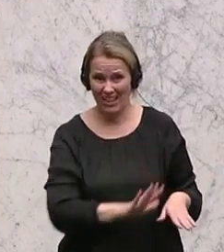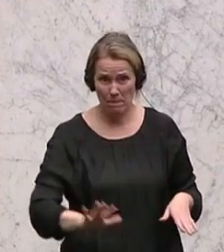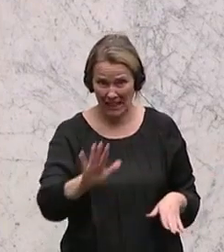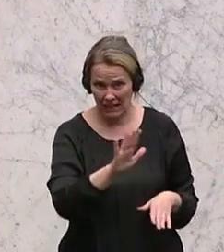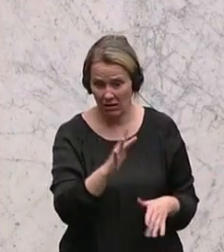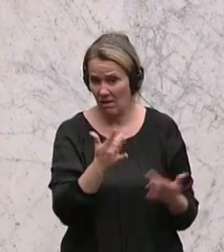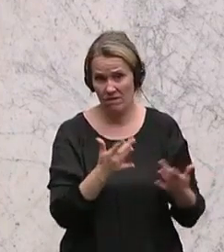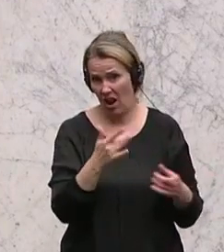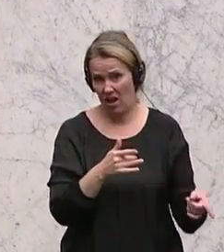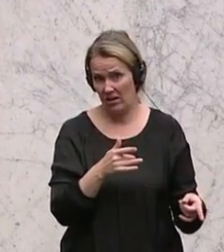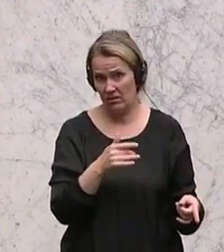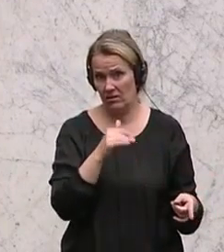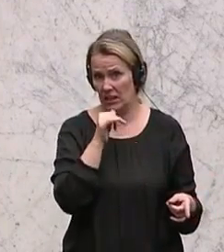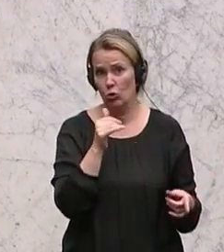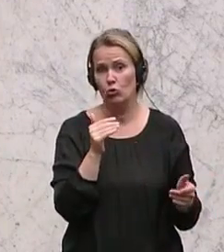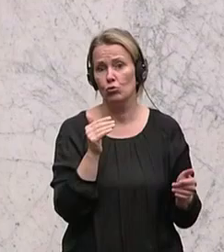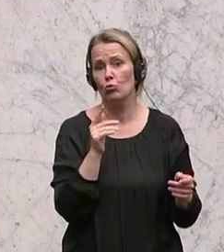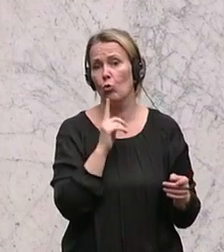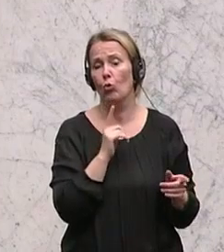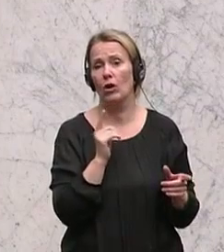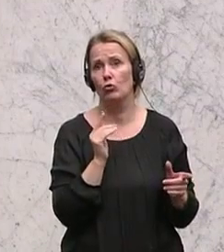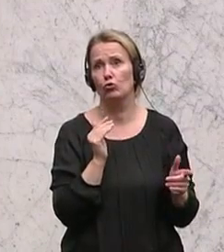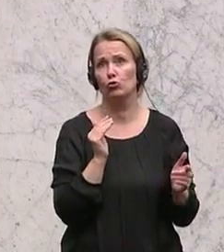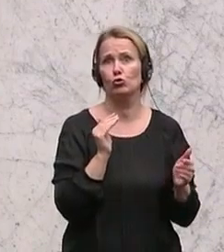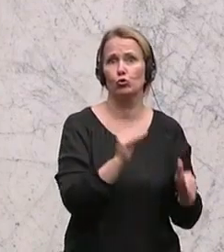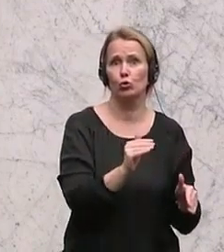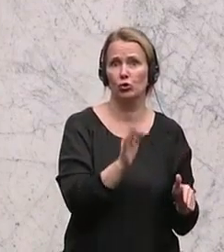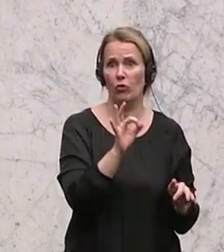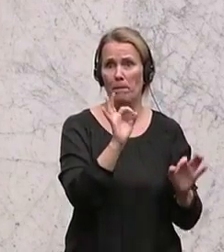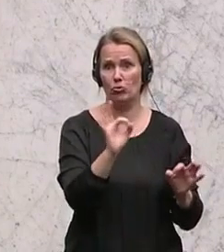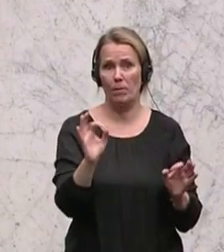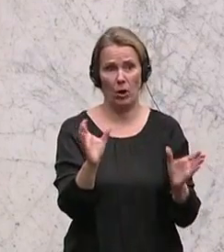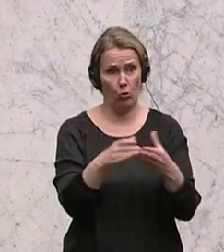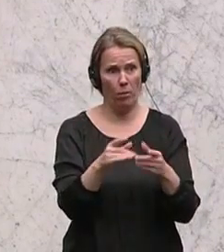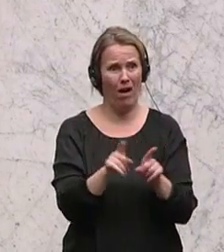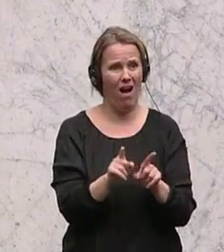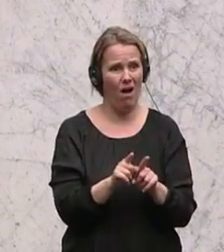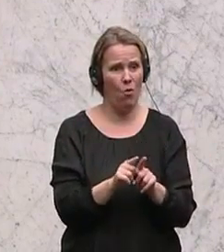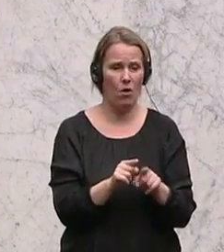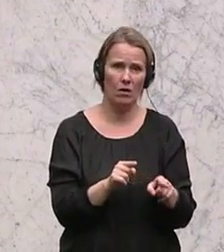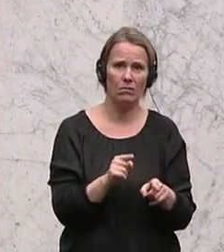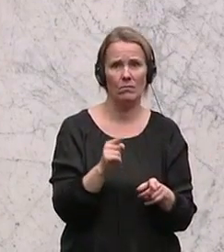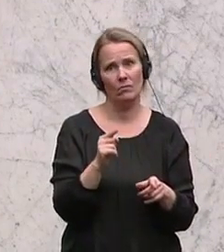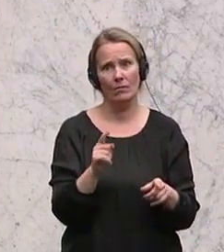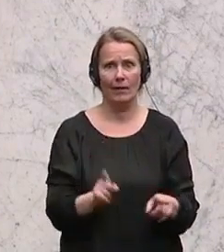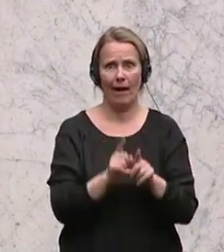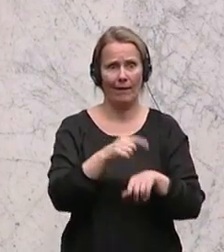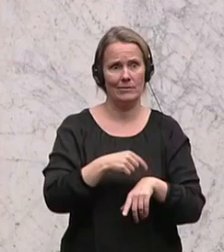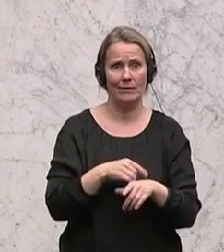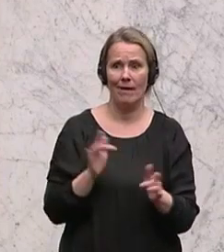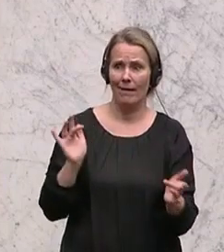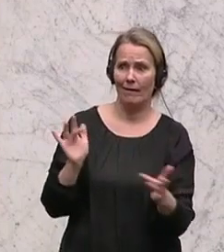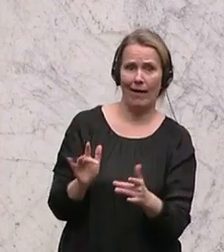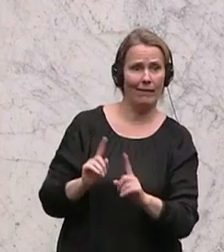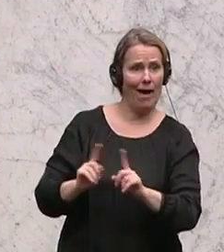somit vielleicht nicht nur dem Schutz gewisser Gruten dienen, sondern vielleicht gleichzeitig auch eine Maßnahme gegen